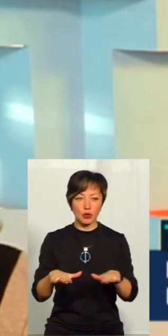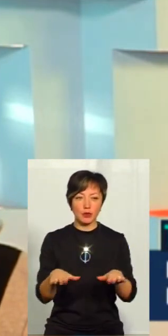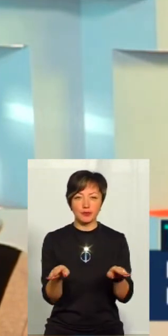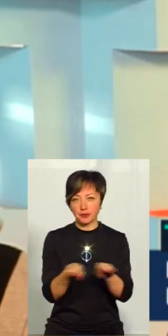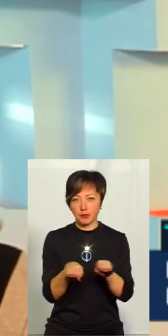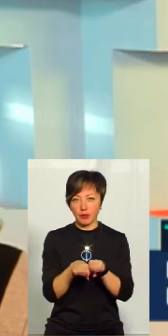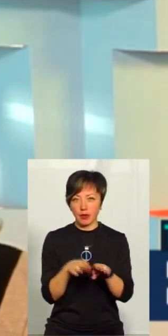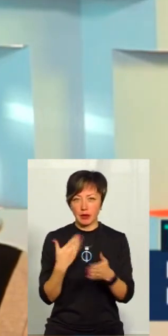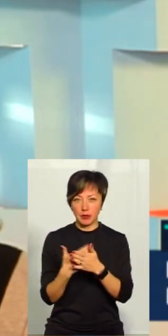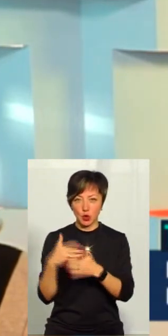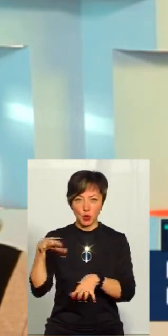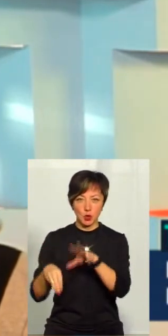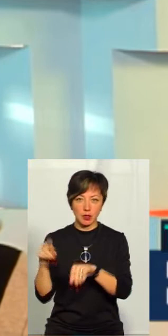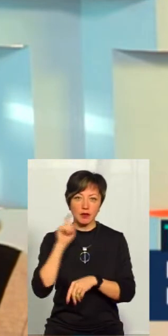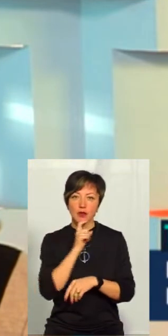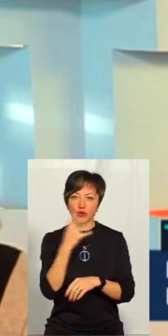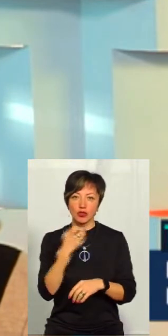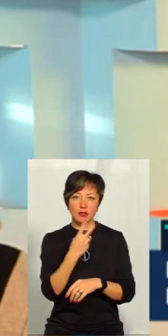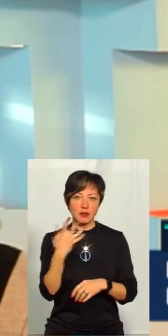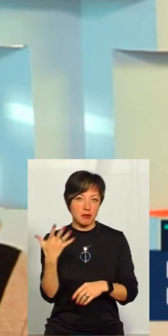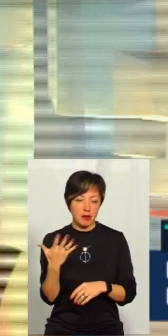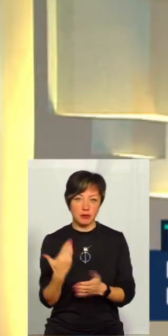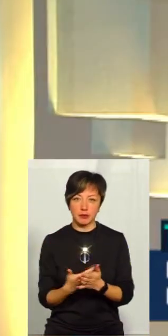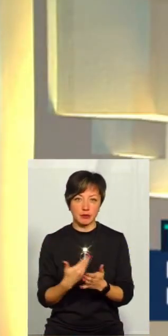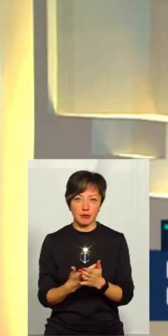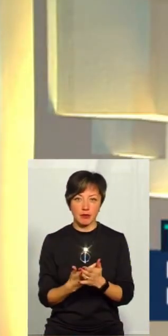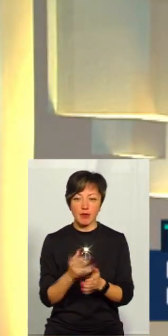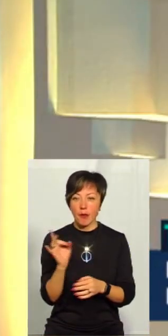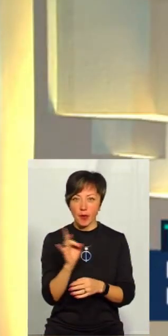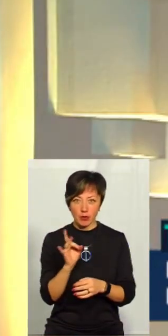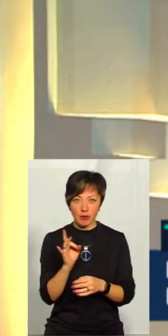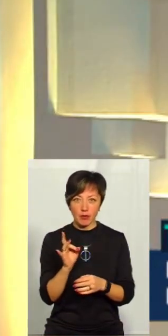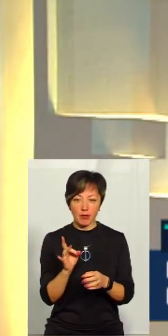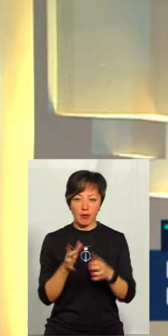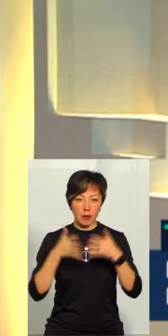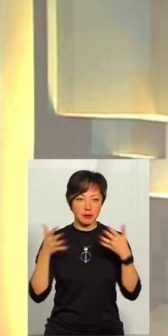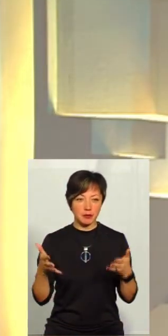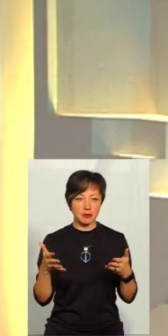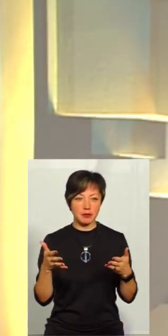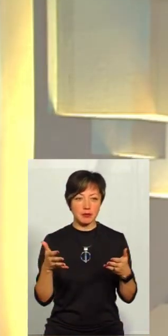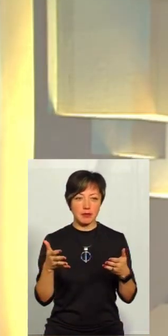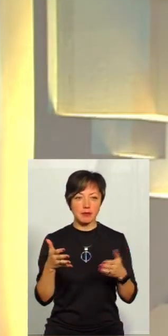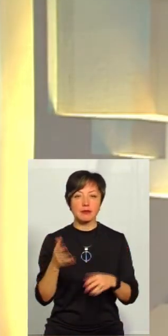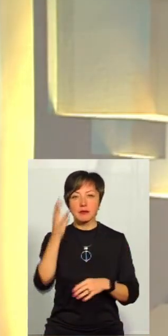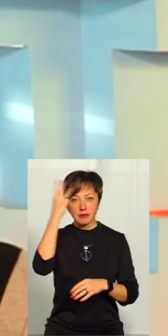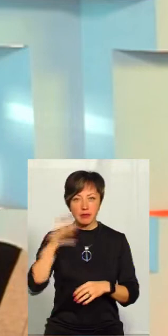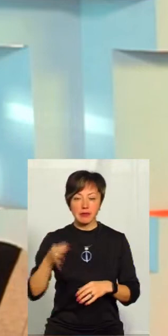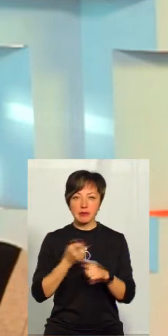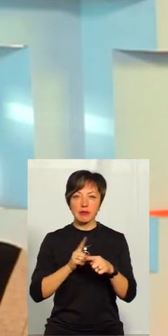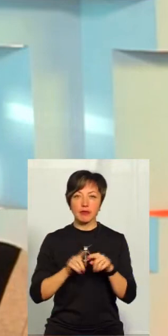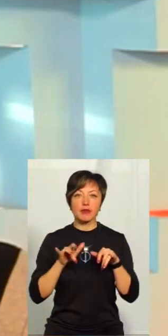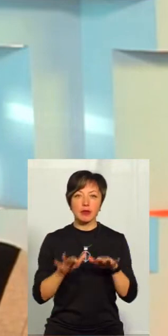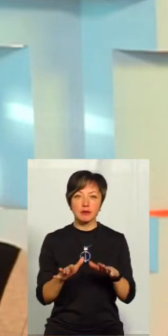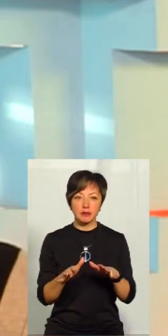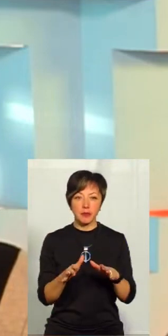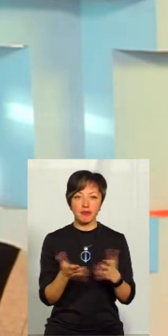порівнювати на сусідня Вінниччина, там 425, здається, хоча за розміром я б не сказав, що вона менша. Тобто, свого часу на Хмельниччині був цей процес,